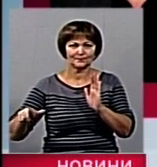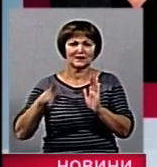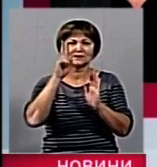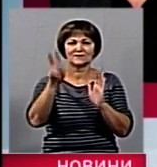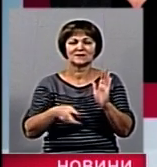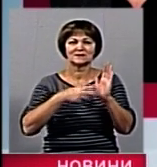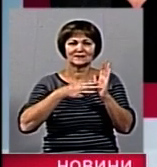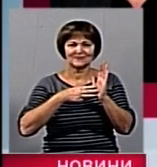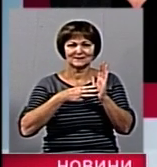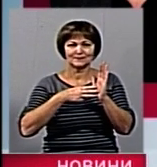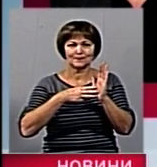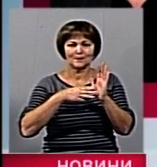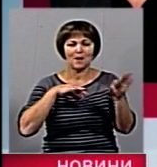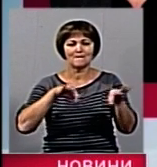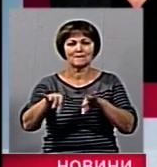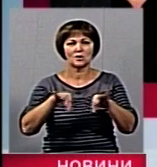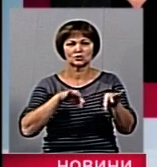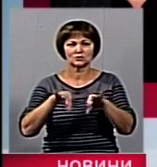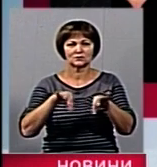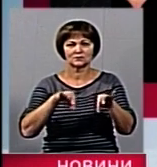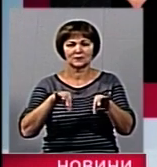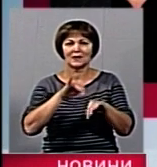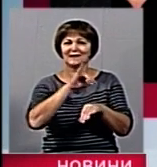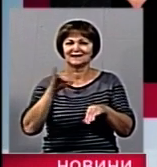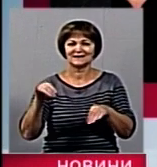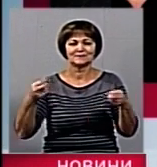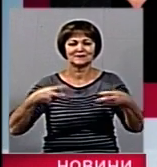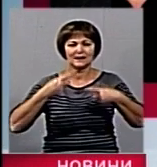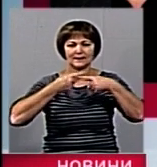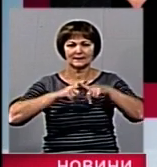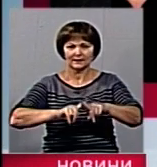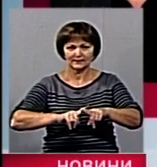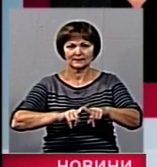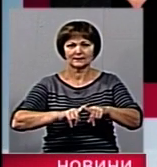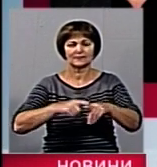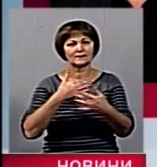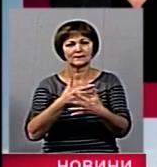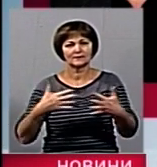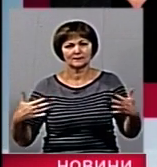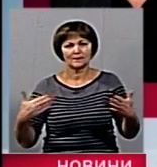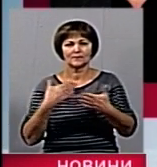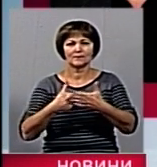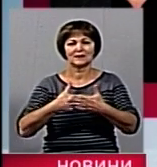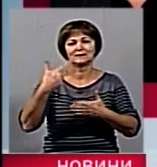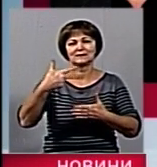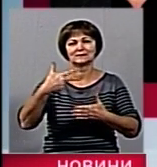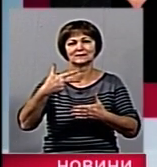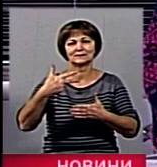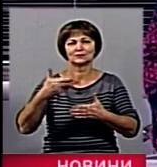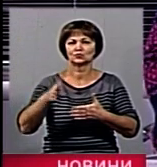28 машин і спецтехніки задіяно десь коло з 30 машин.